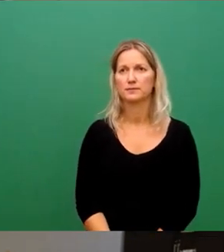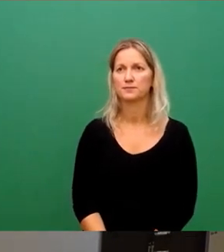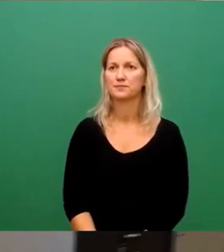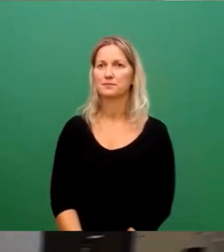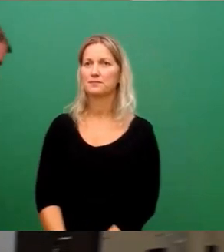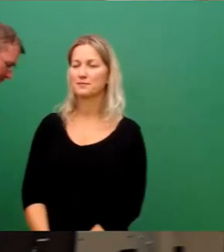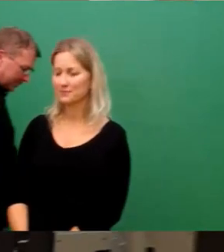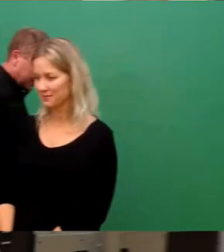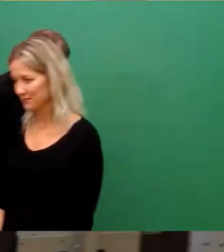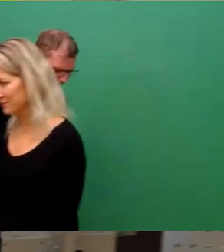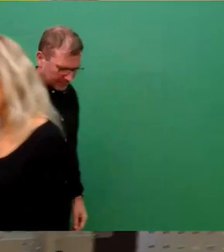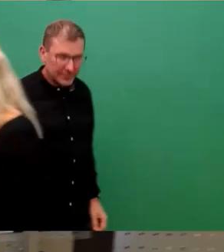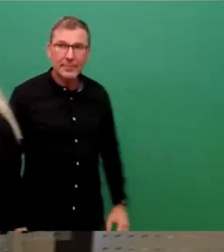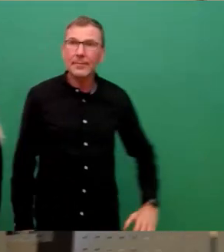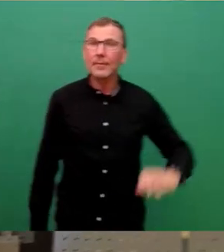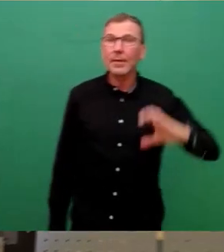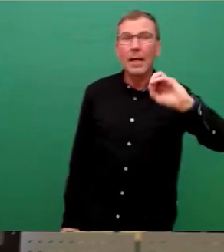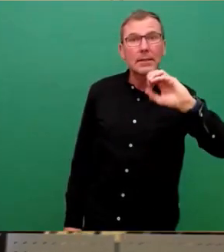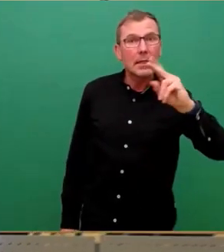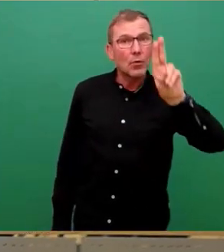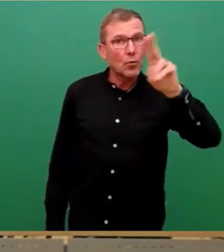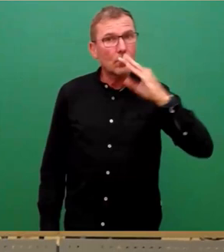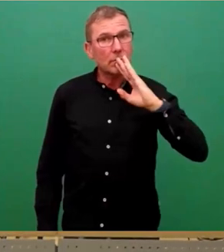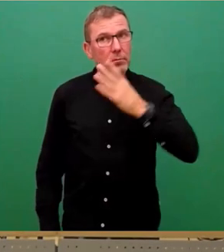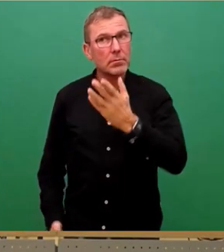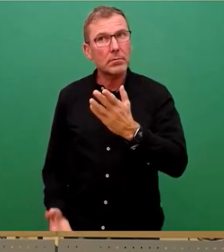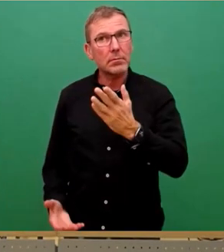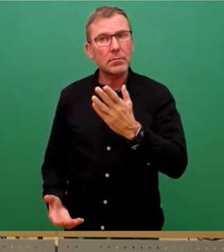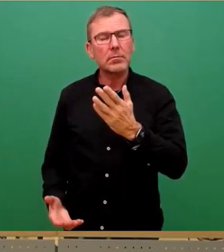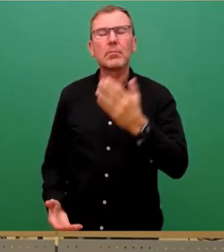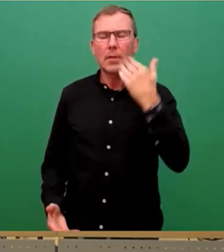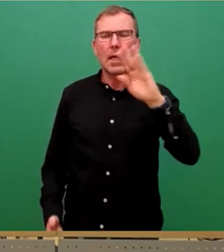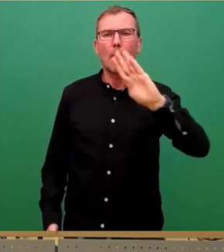Wird CDU das Wort gewünscht? Herr Böhm, bitte.